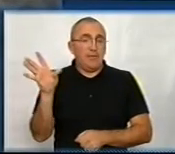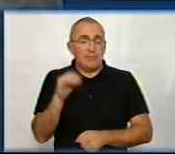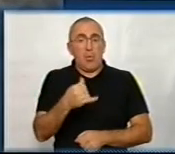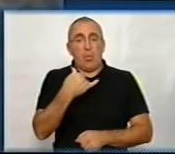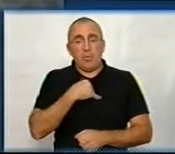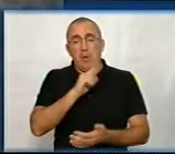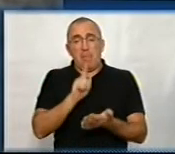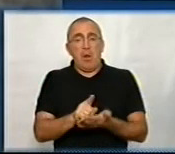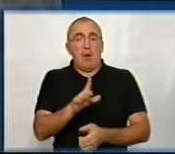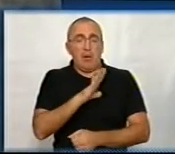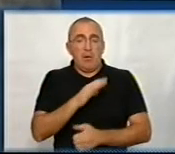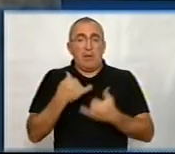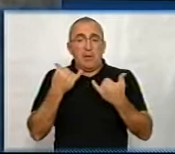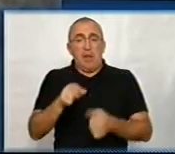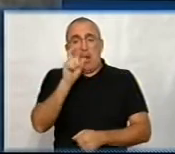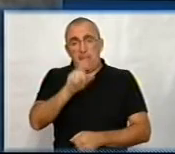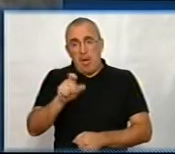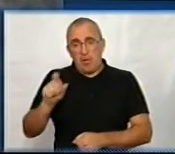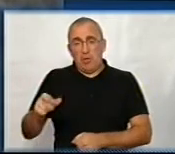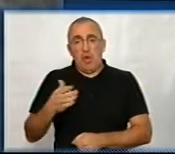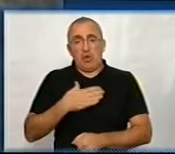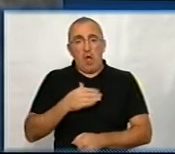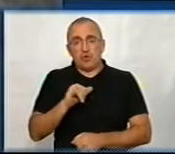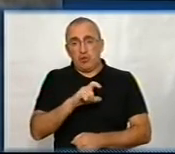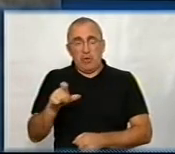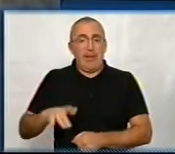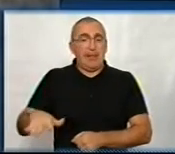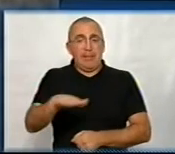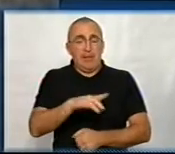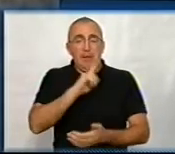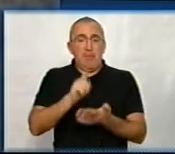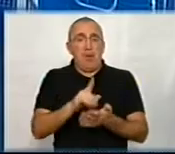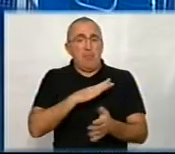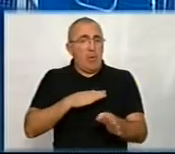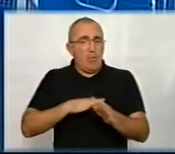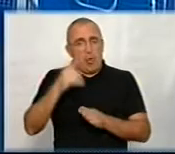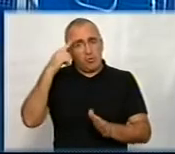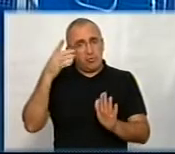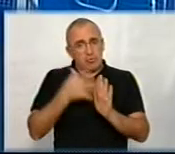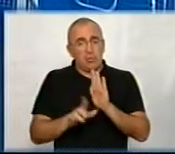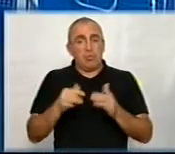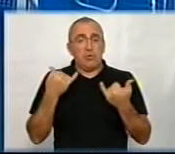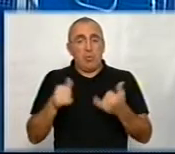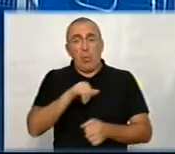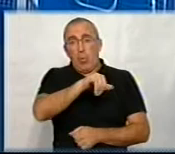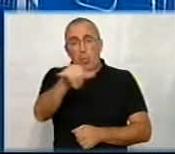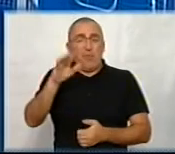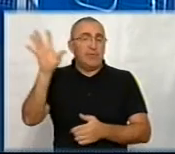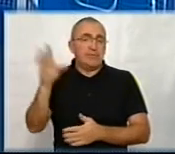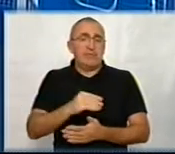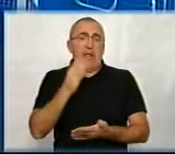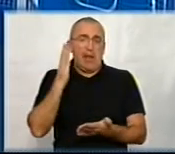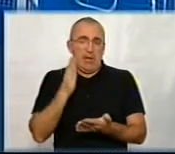у нас має бути, і для мешканців наших територій має бути абсолютно зрозуміло, що тепер у них все є